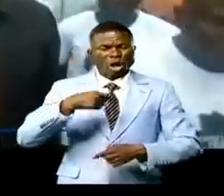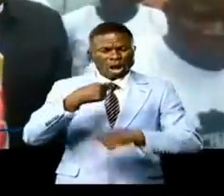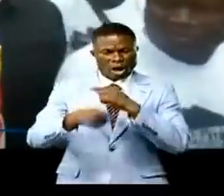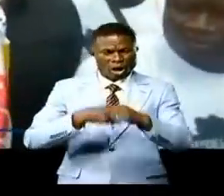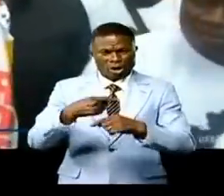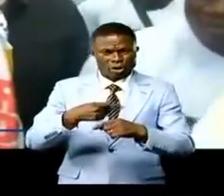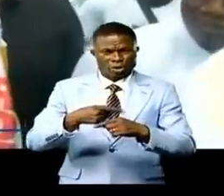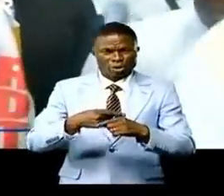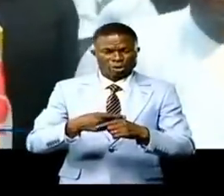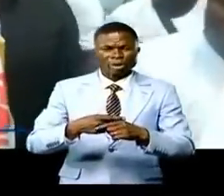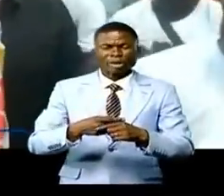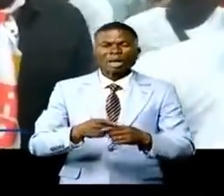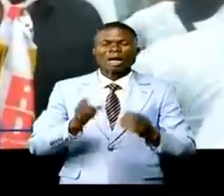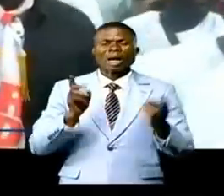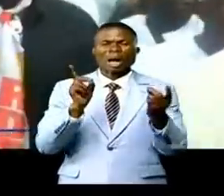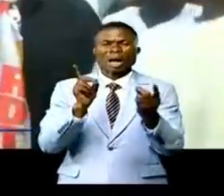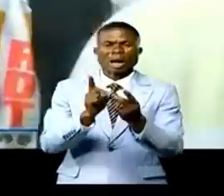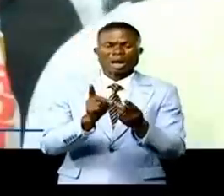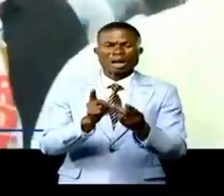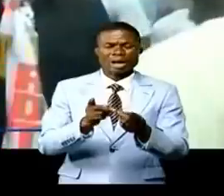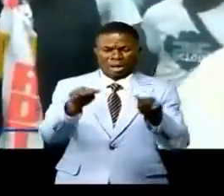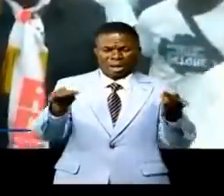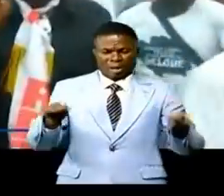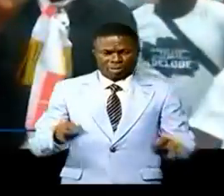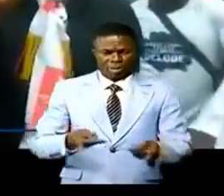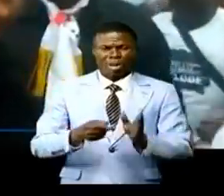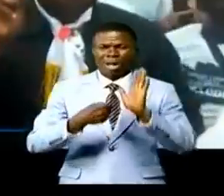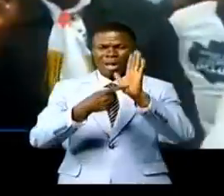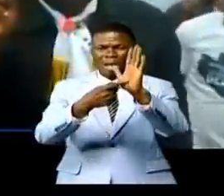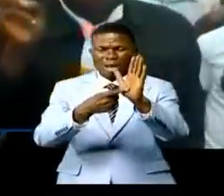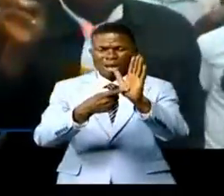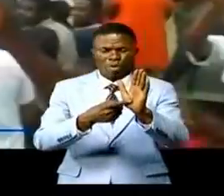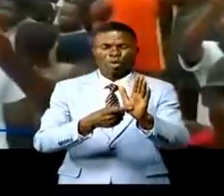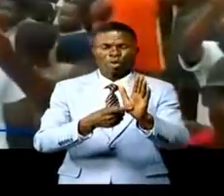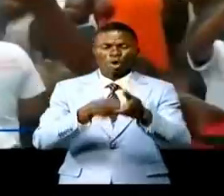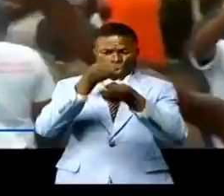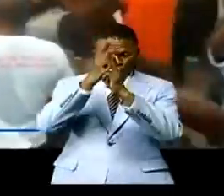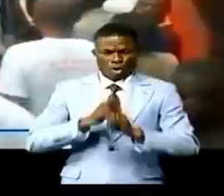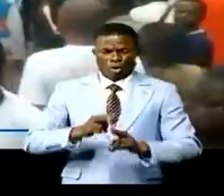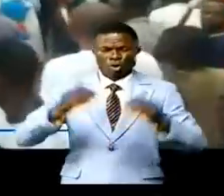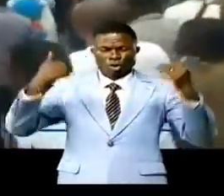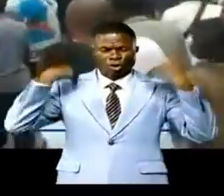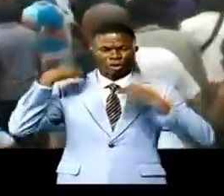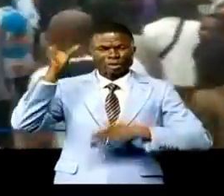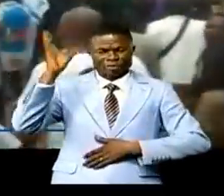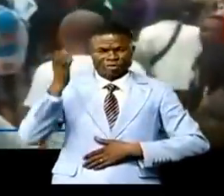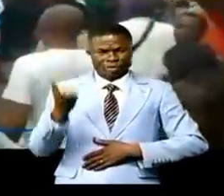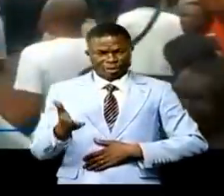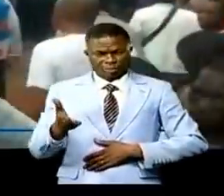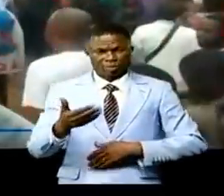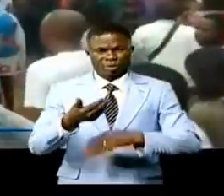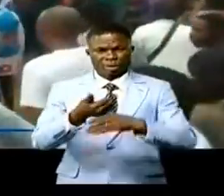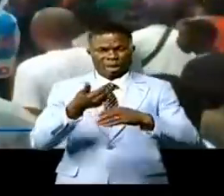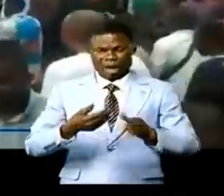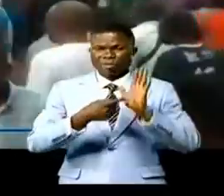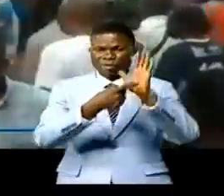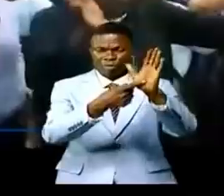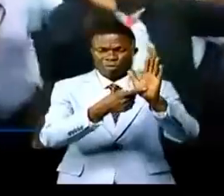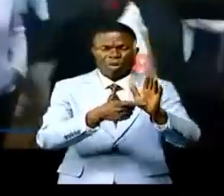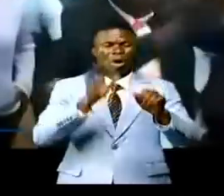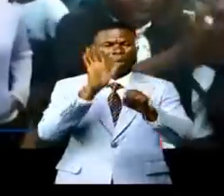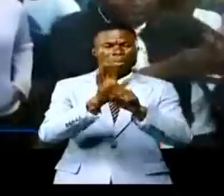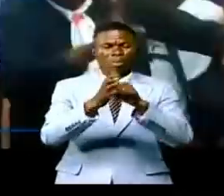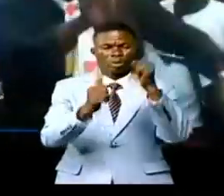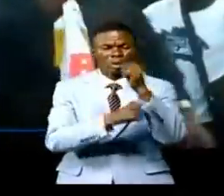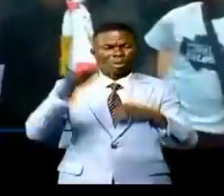par faire un crochet dans la cour royale afin de présenter ses civilités au grand chef Kamanda, avant d'être présenté à la foule qui